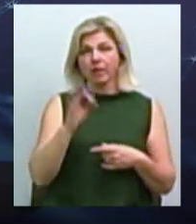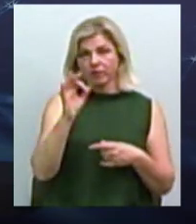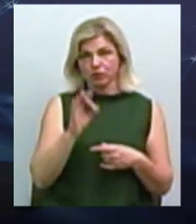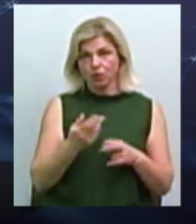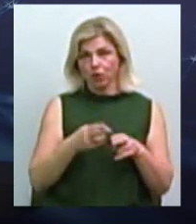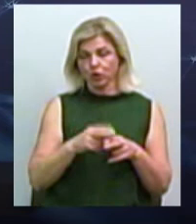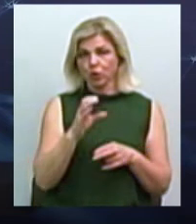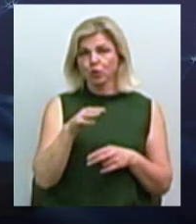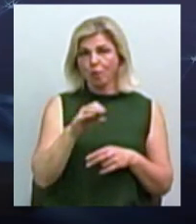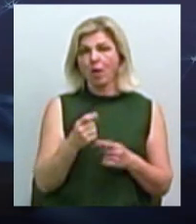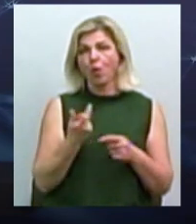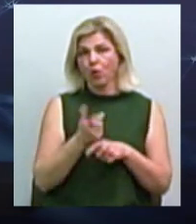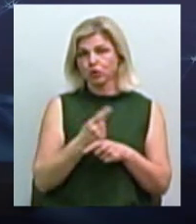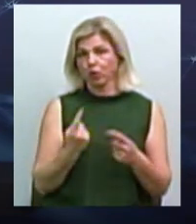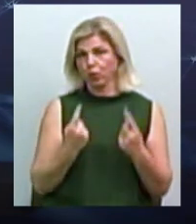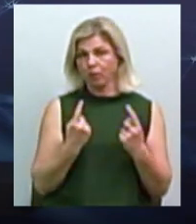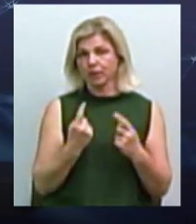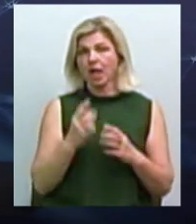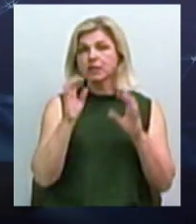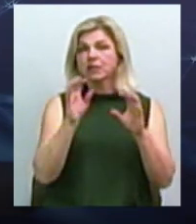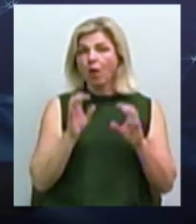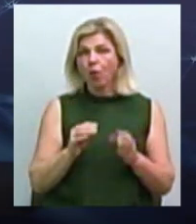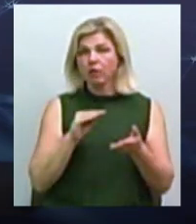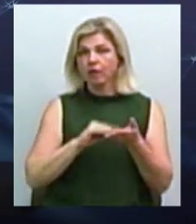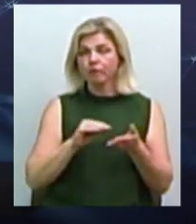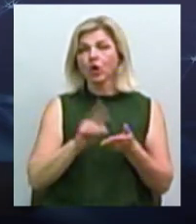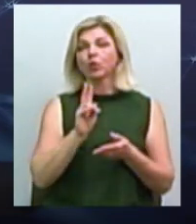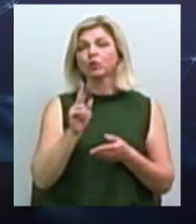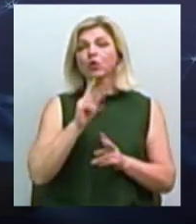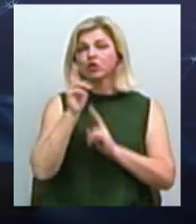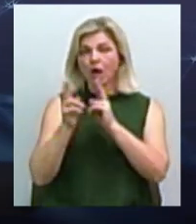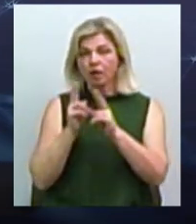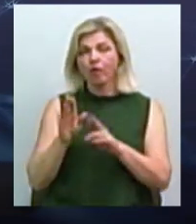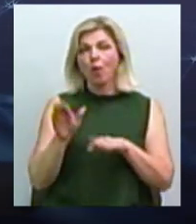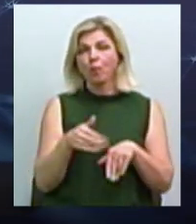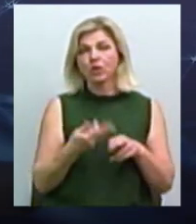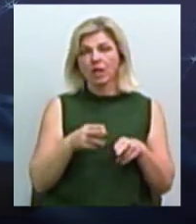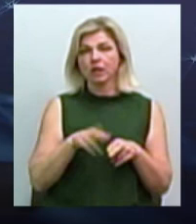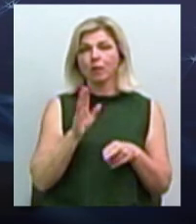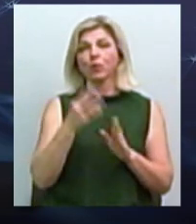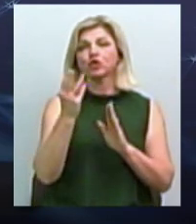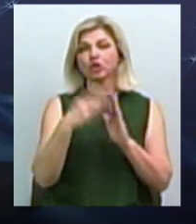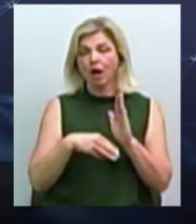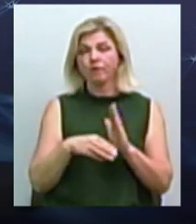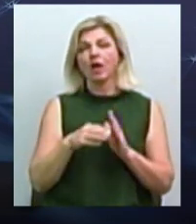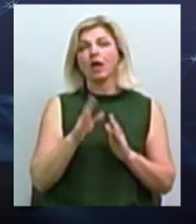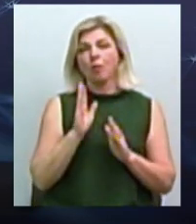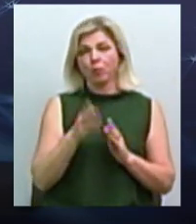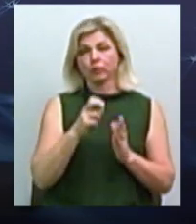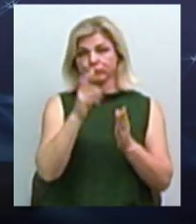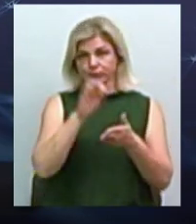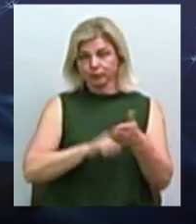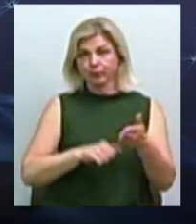– це сума дуже велика. Цим законом передбачено, що людина, яка поскаржилася, після того, буде винесена штрафна санкція, отримана суб'єкта